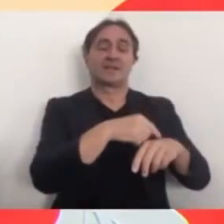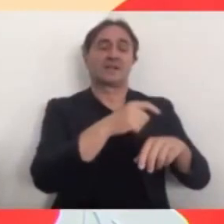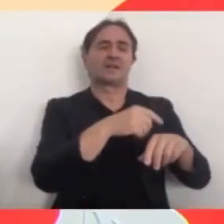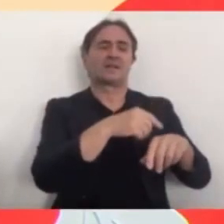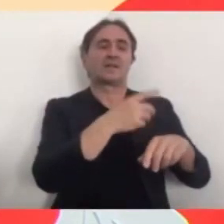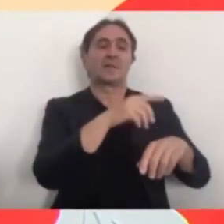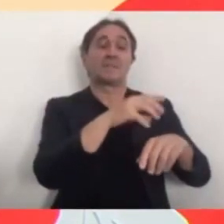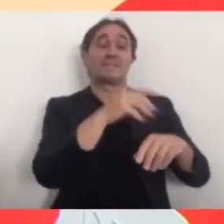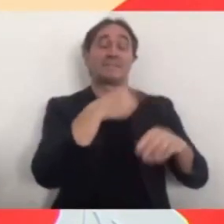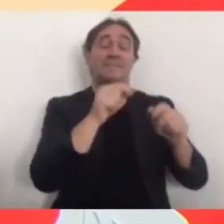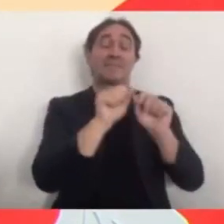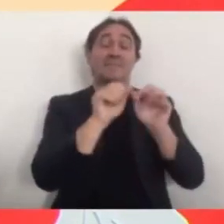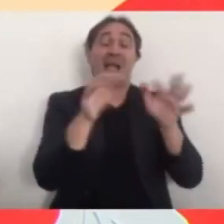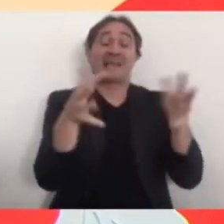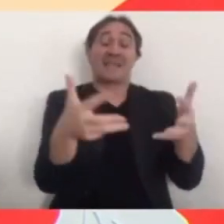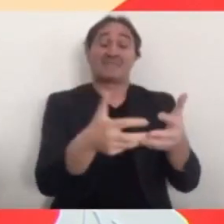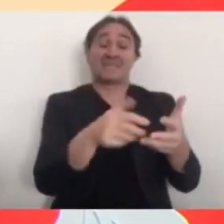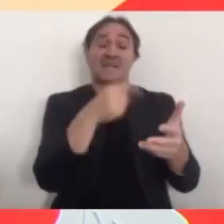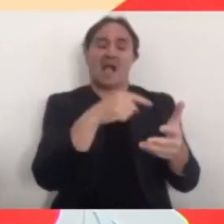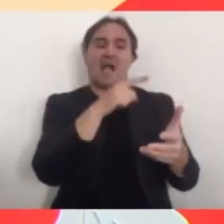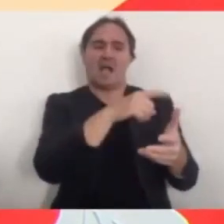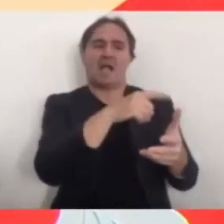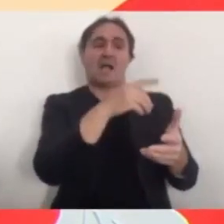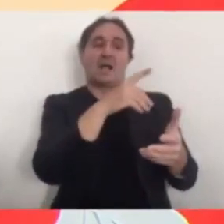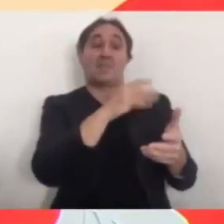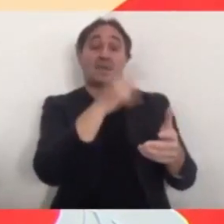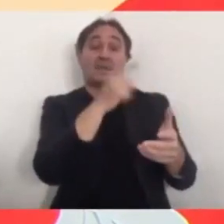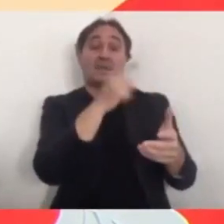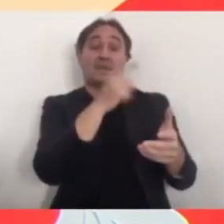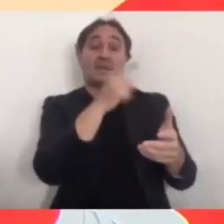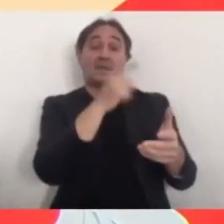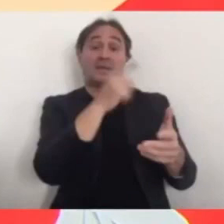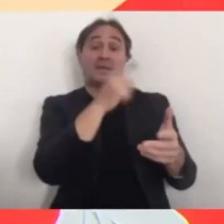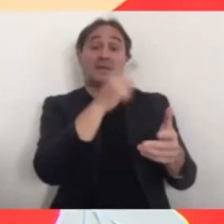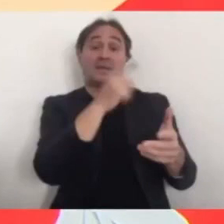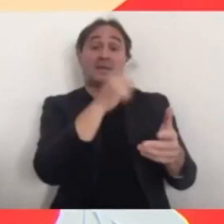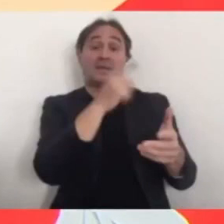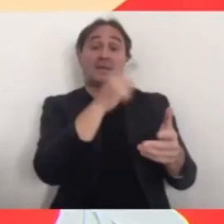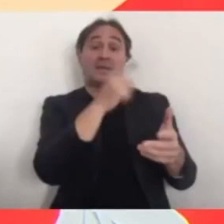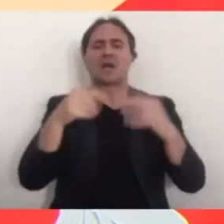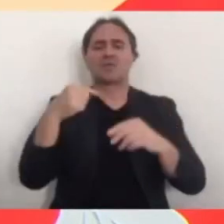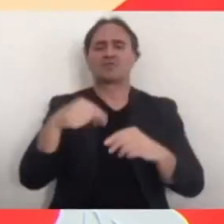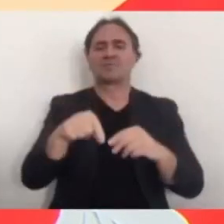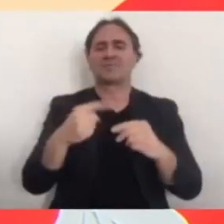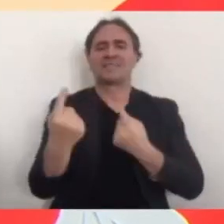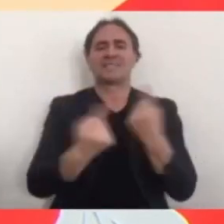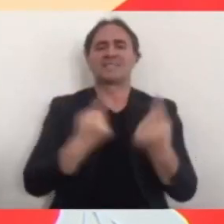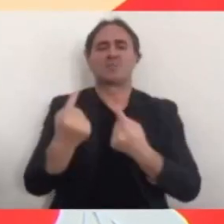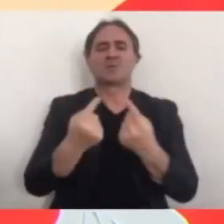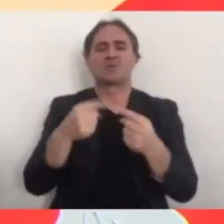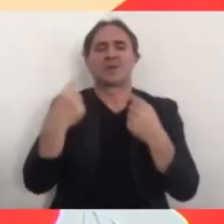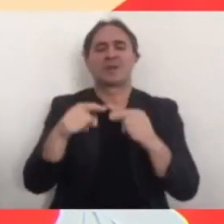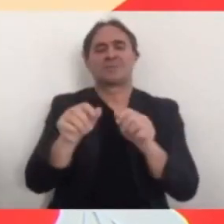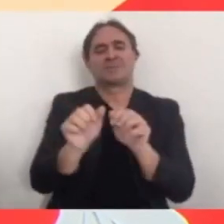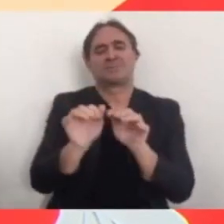evidente che ci troviamo di fronte a uno scenario epidemiologico composito dove il rischio di